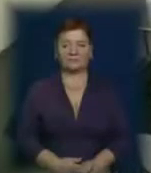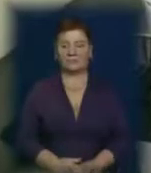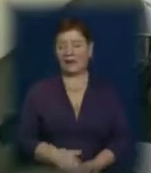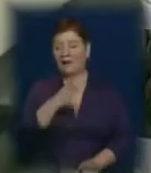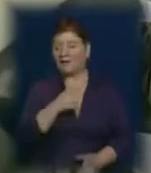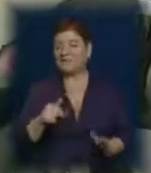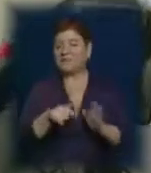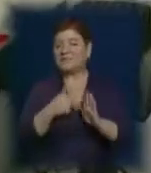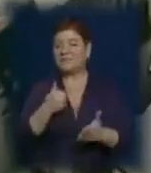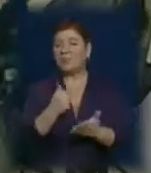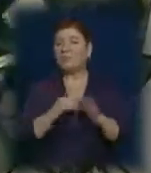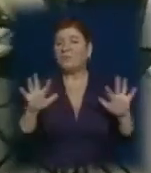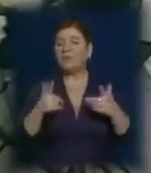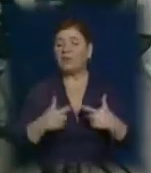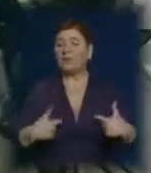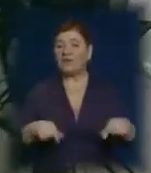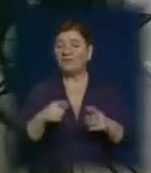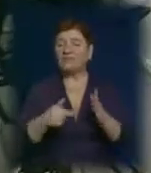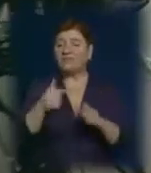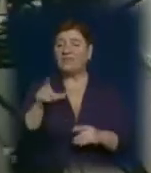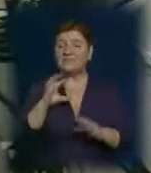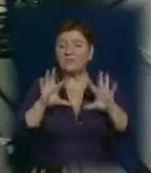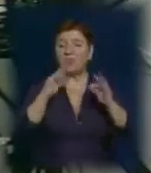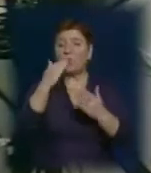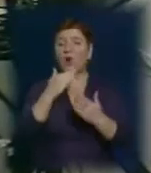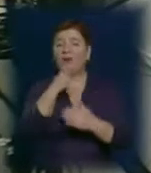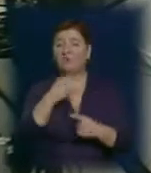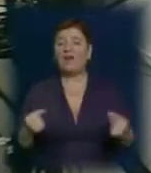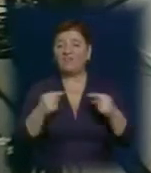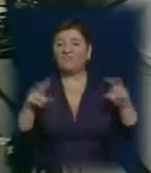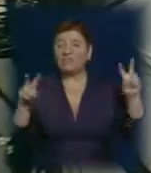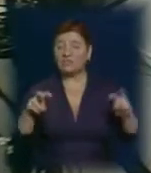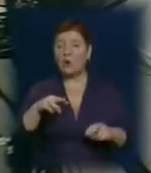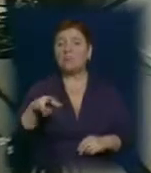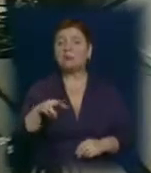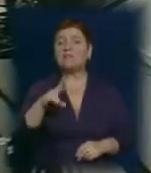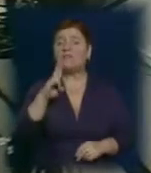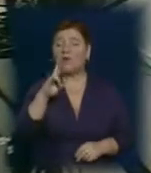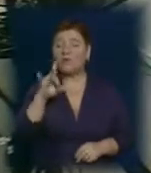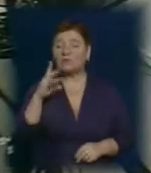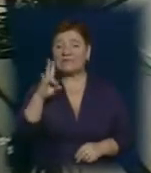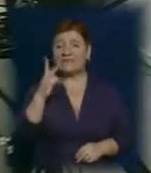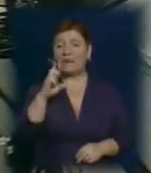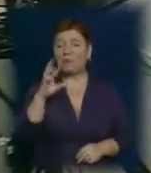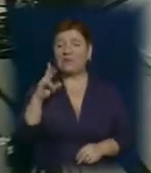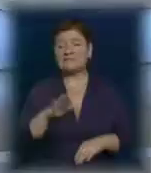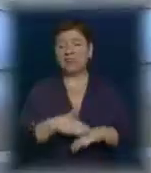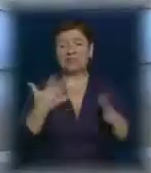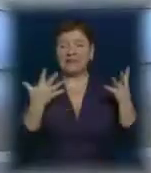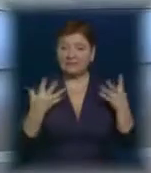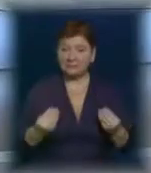Час дізнатися про головні події в краї від журналістів інформаційної програми «Вчасно» в студії Мирослава Куруц та Наталія Булеця. Доброго дня!